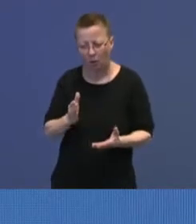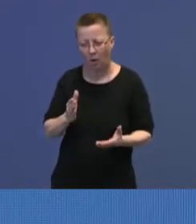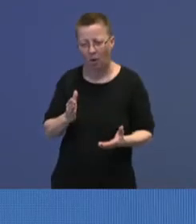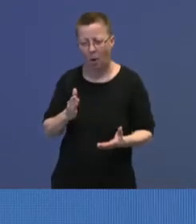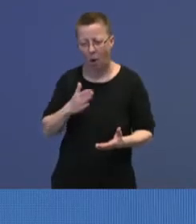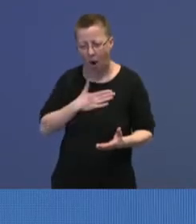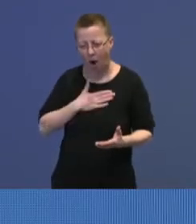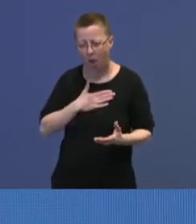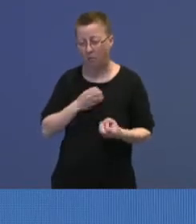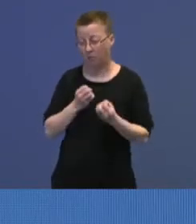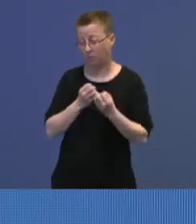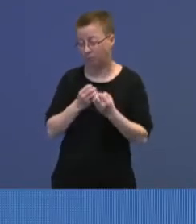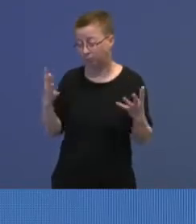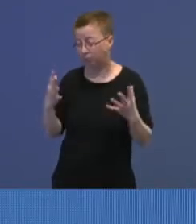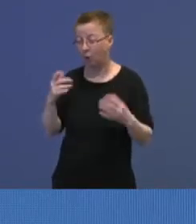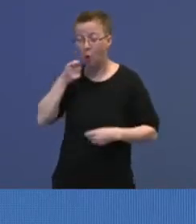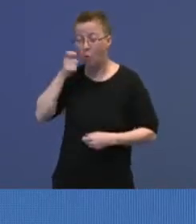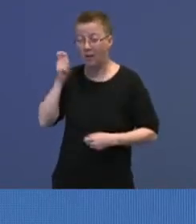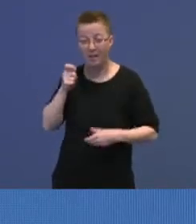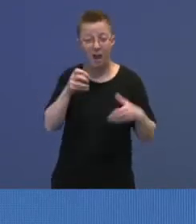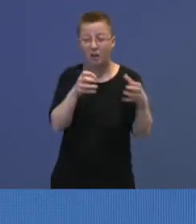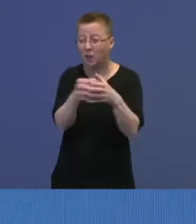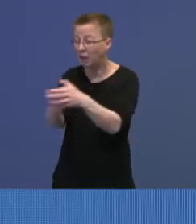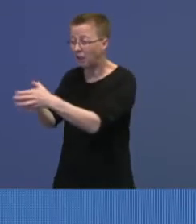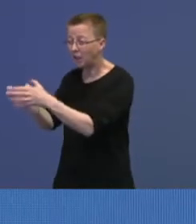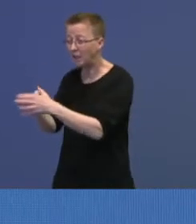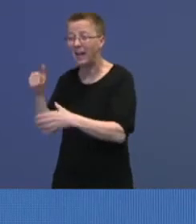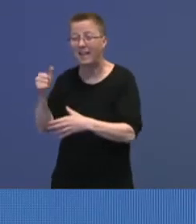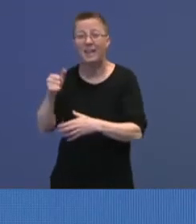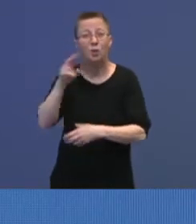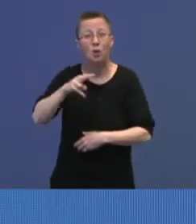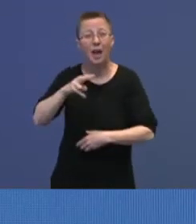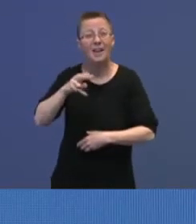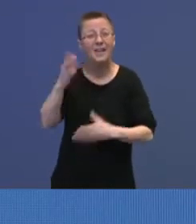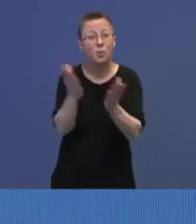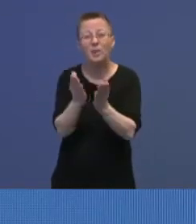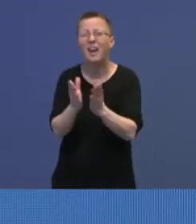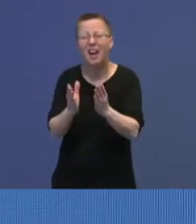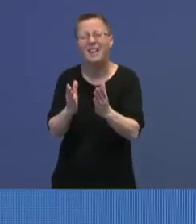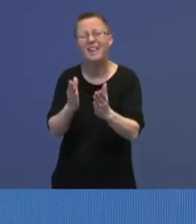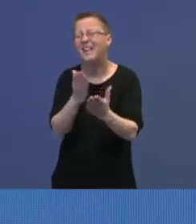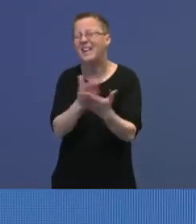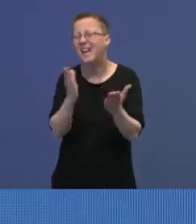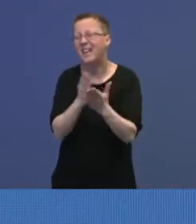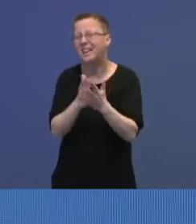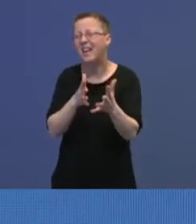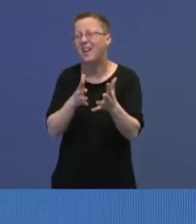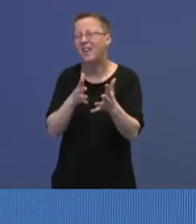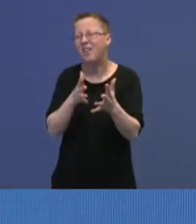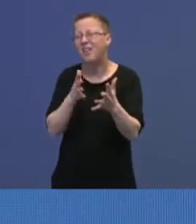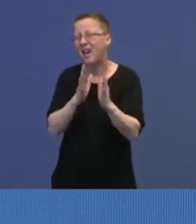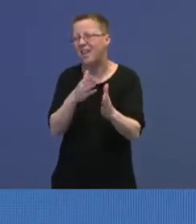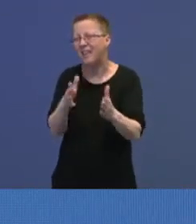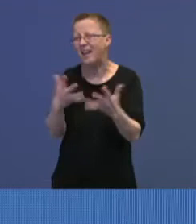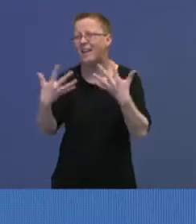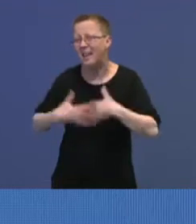skal nå ha en rekke ukrainske klasser rundt om i skolenorge, det er ikke veien til integrering. Men at vi må her finne fleksible løsninger hvor noe